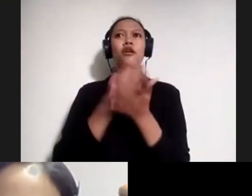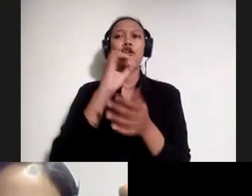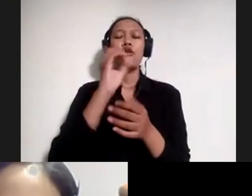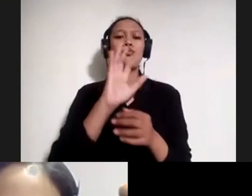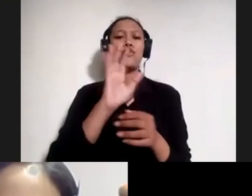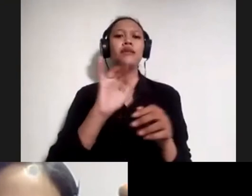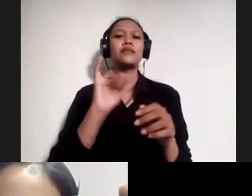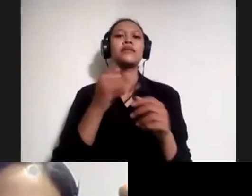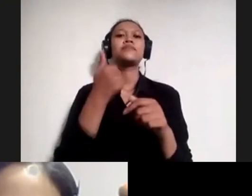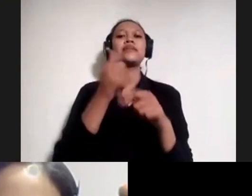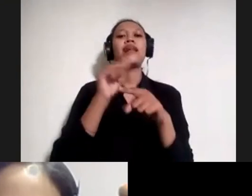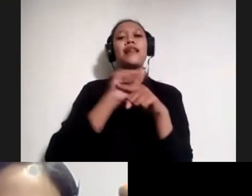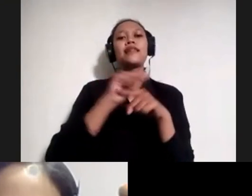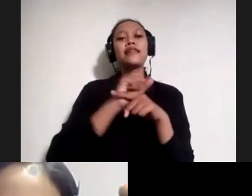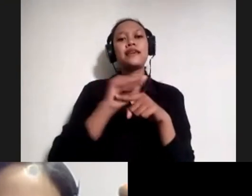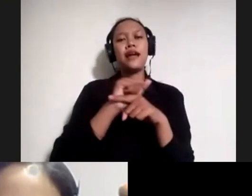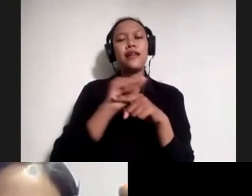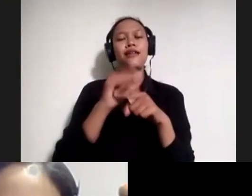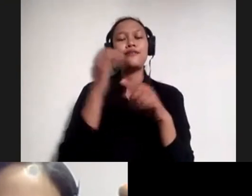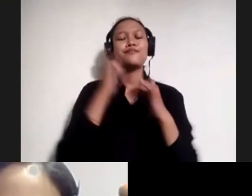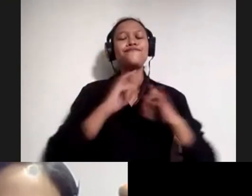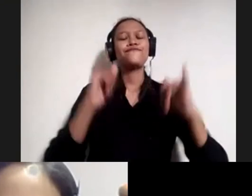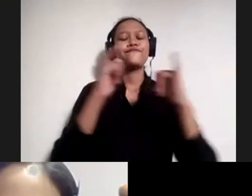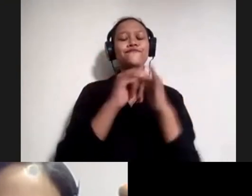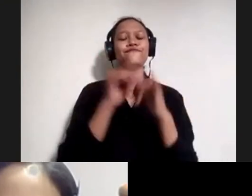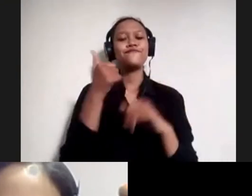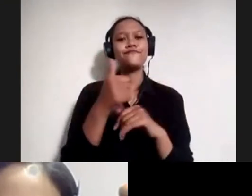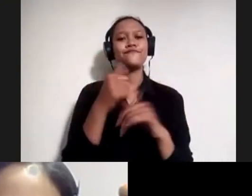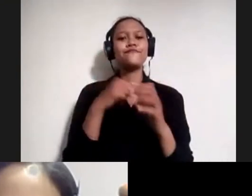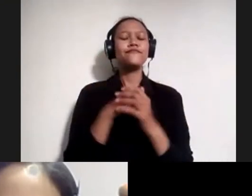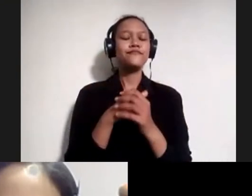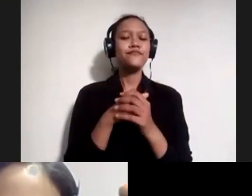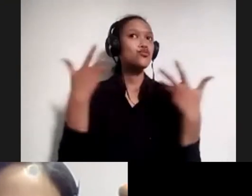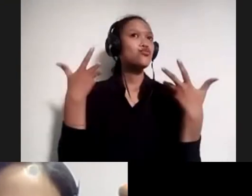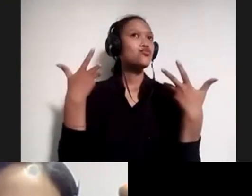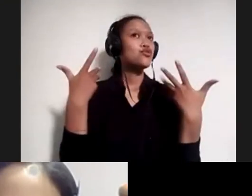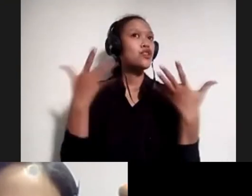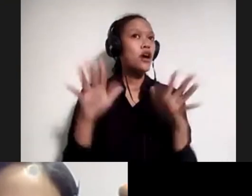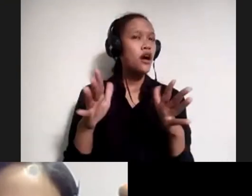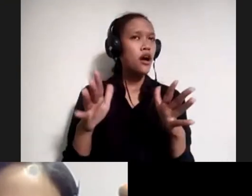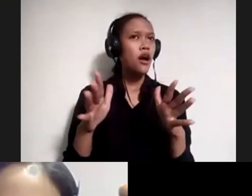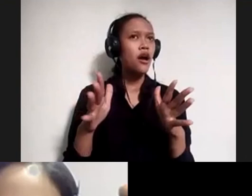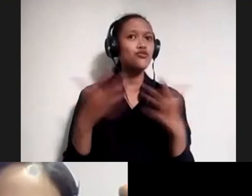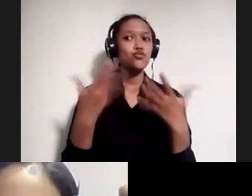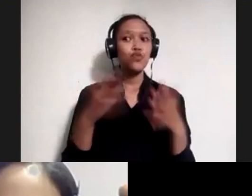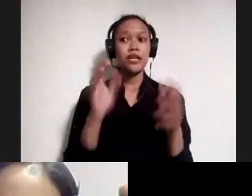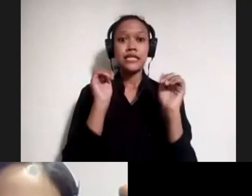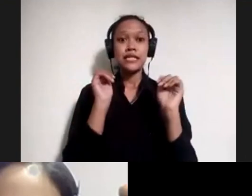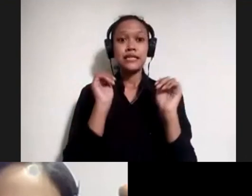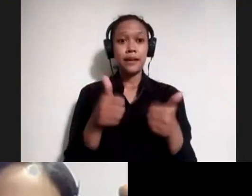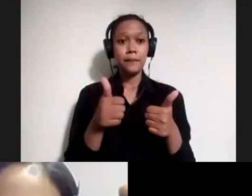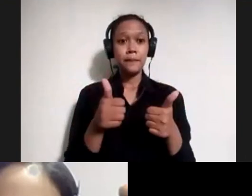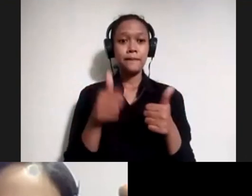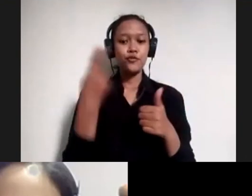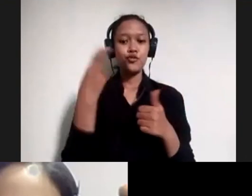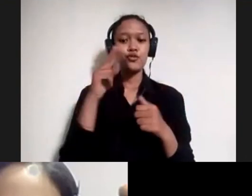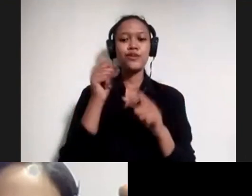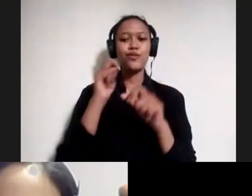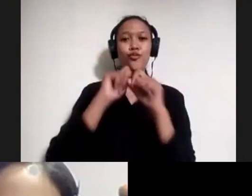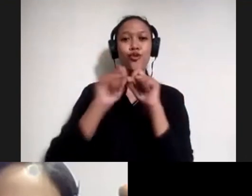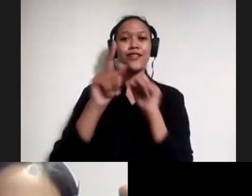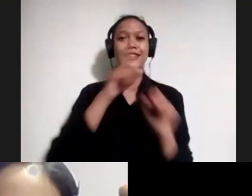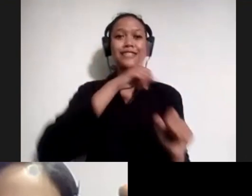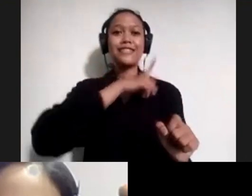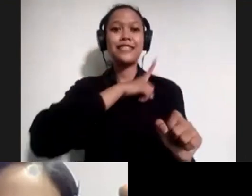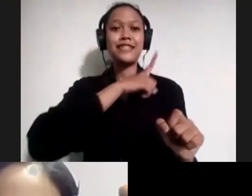ya. Jadi bisa sebagai ajang latihan sehingga nantinya kalau memang Solidar sudah siap untuk melakukannya sendiri, itu udah